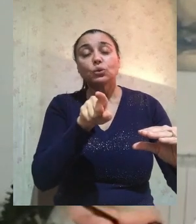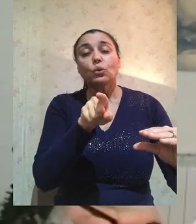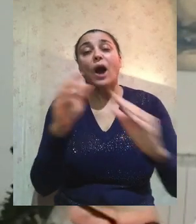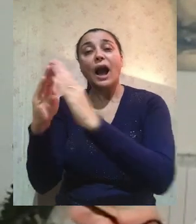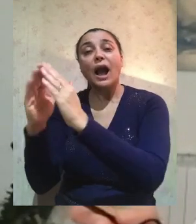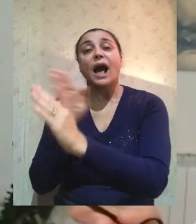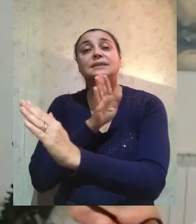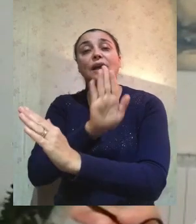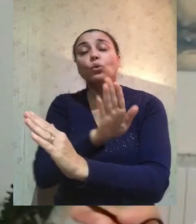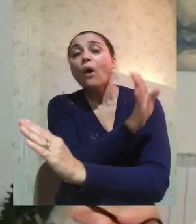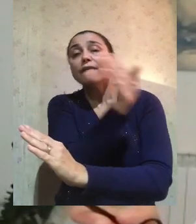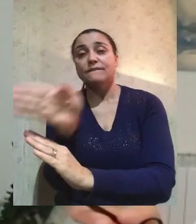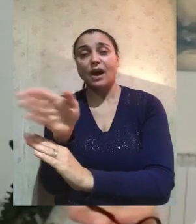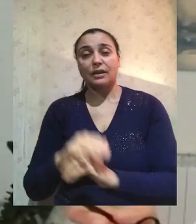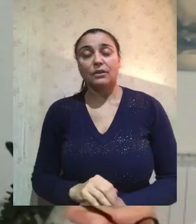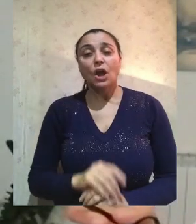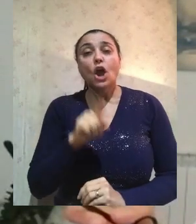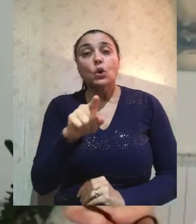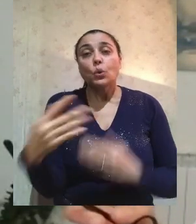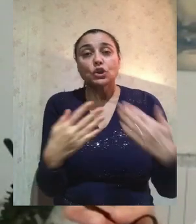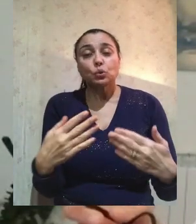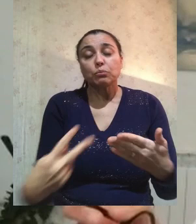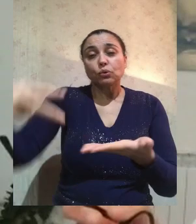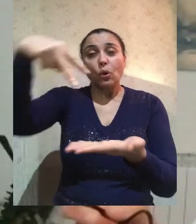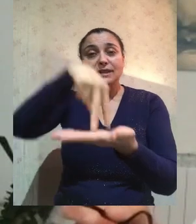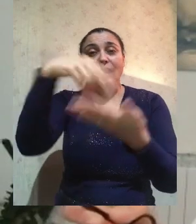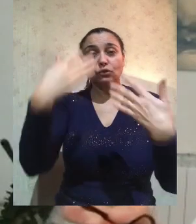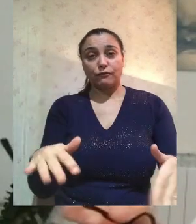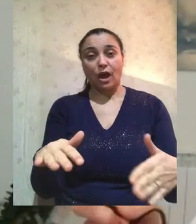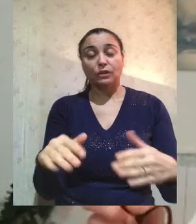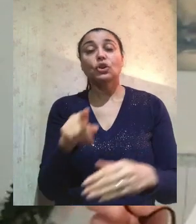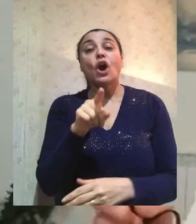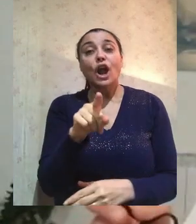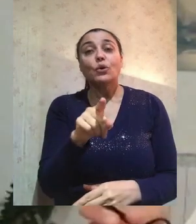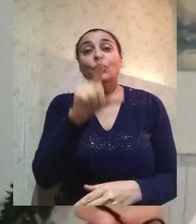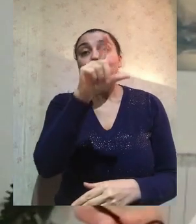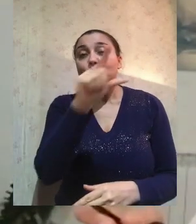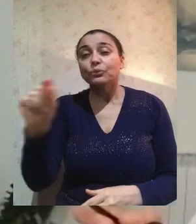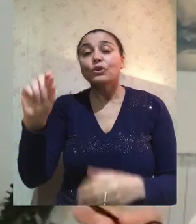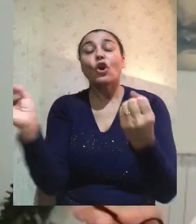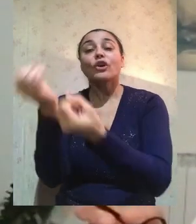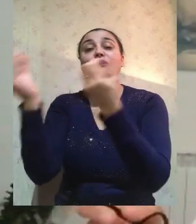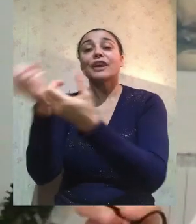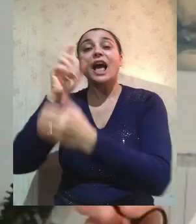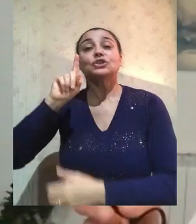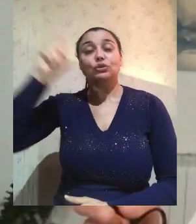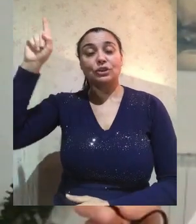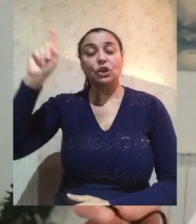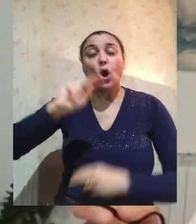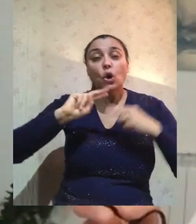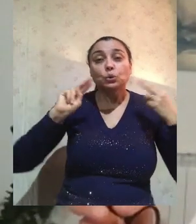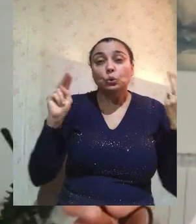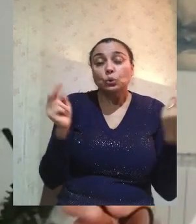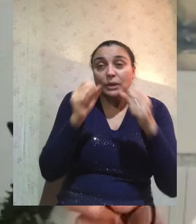alzò in presenza loro, prese il suo giaciglio e se ne andò a casa sua glorificando Dio. Tutti furono presi da